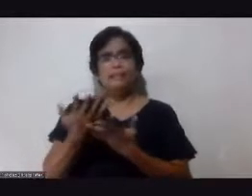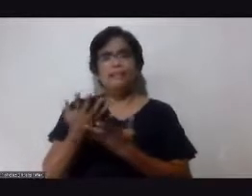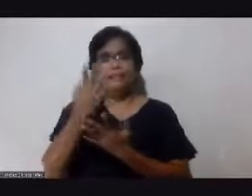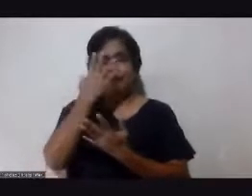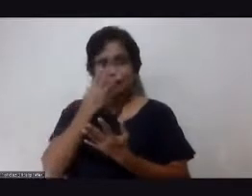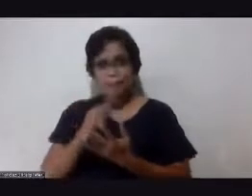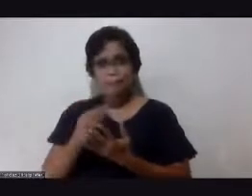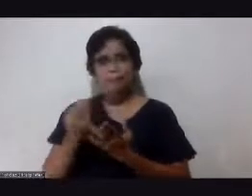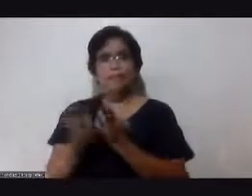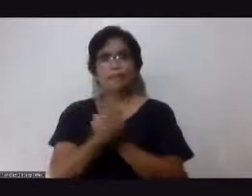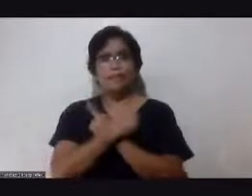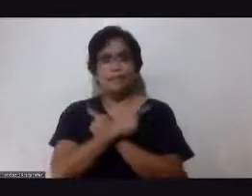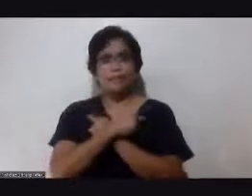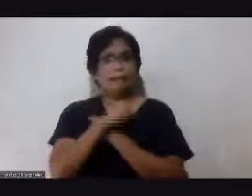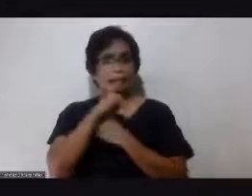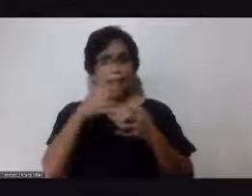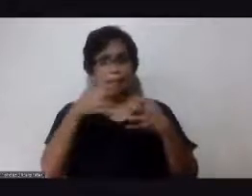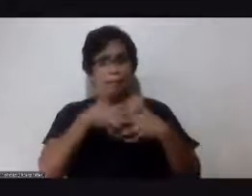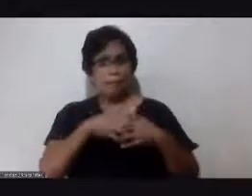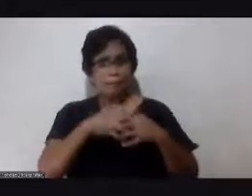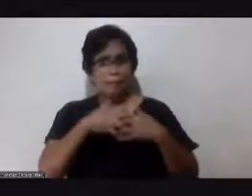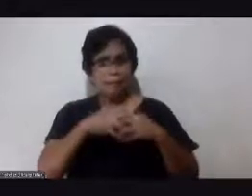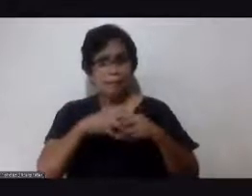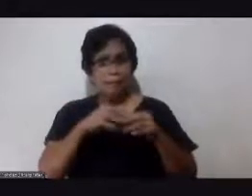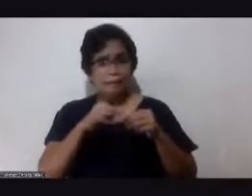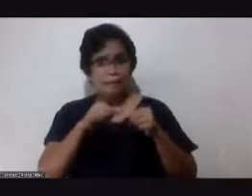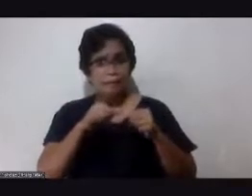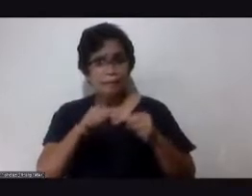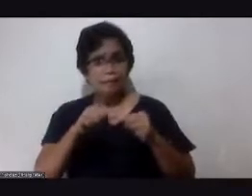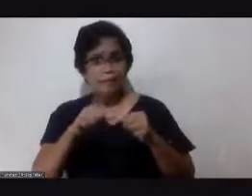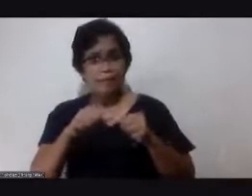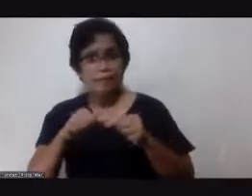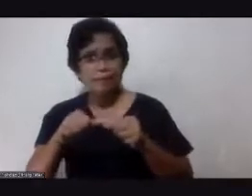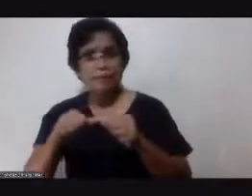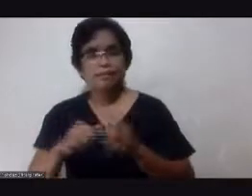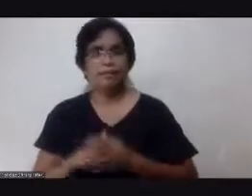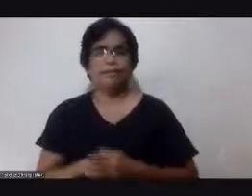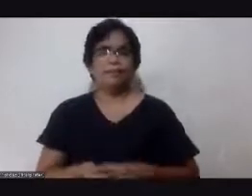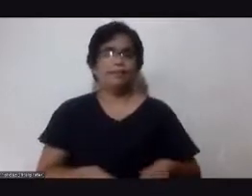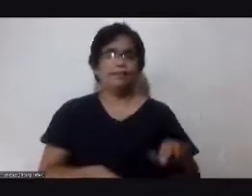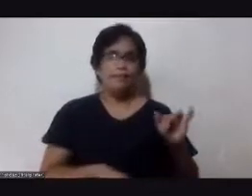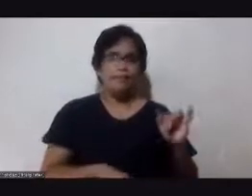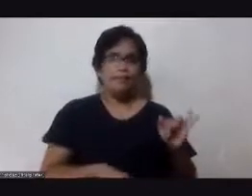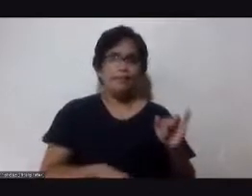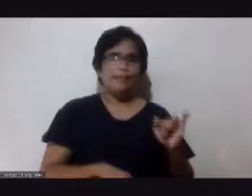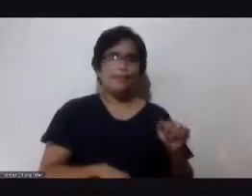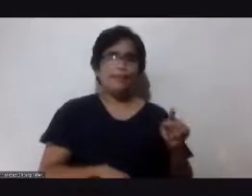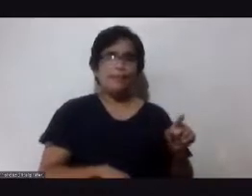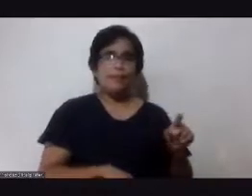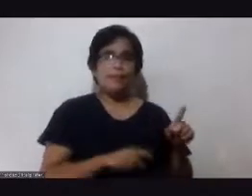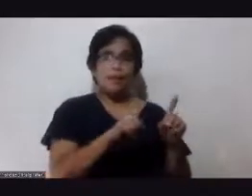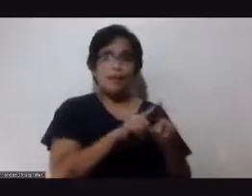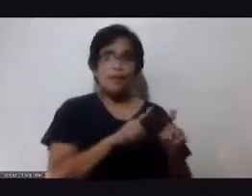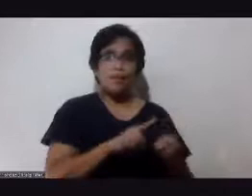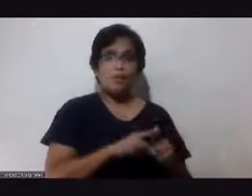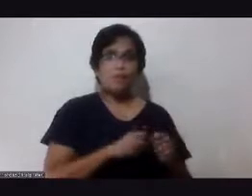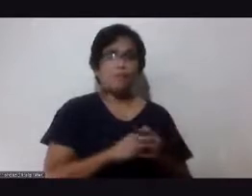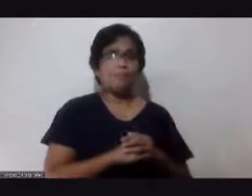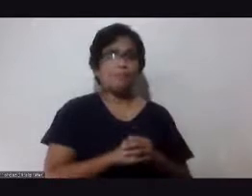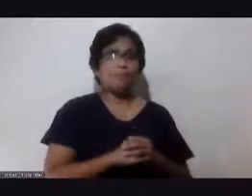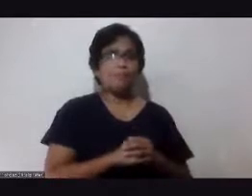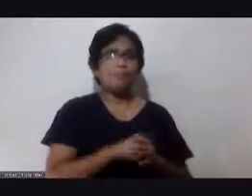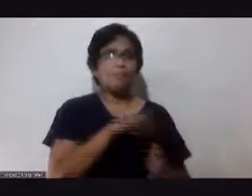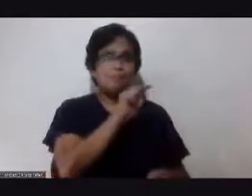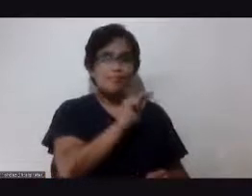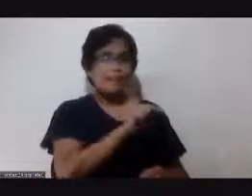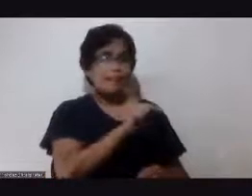tayo makinan na pwedeng dire diretsyo okay yeah at yung mga hindi na naaarawan brother Benson na kailangan